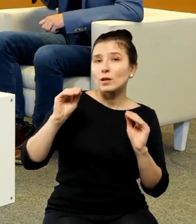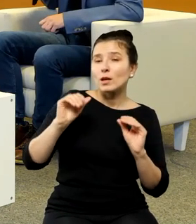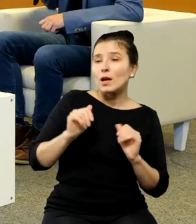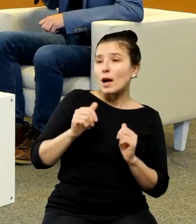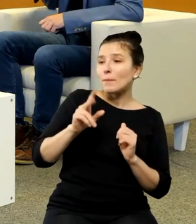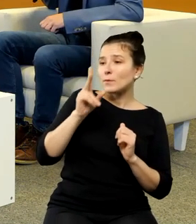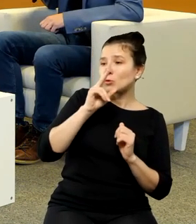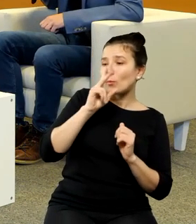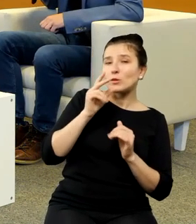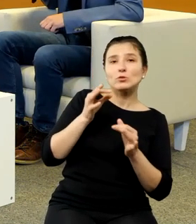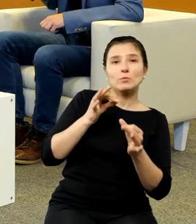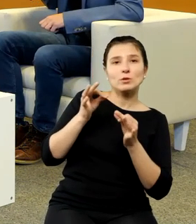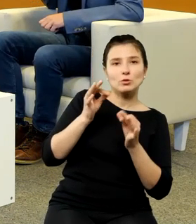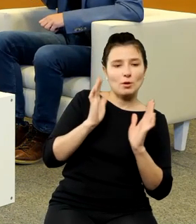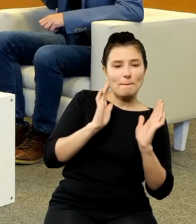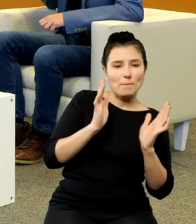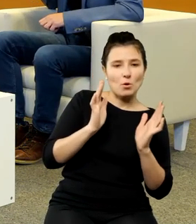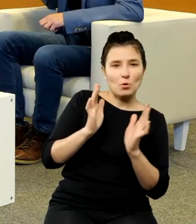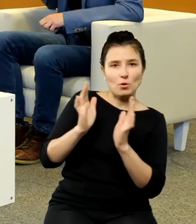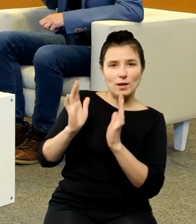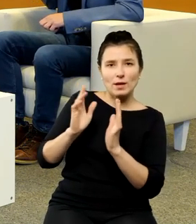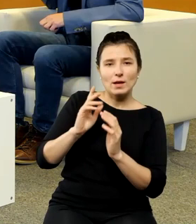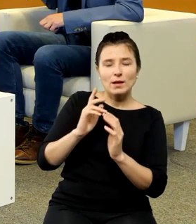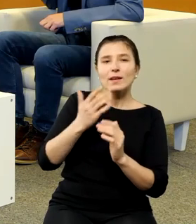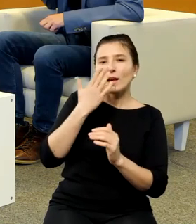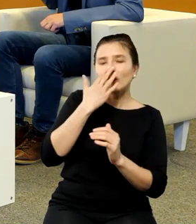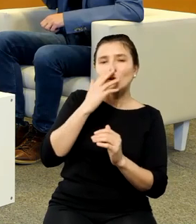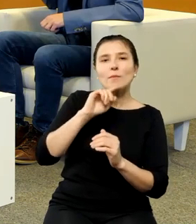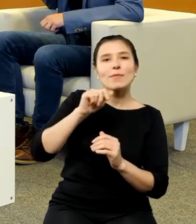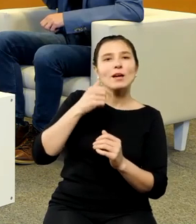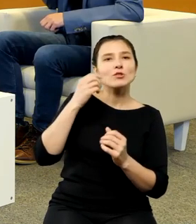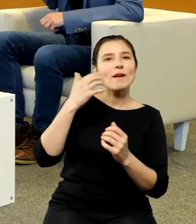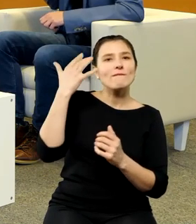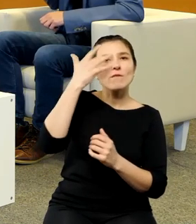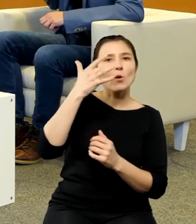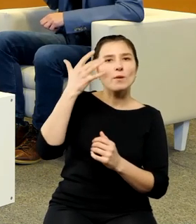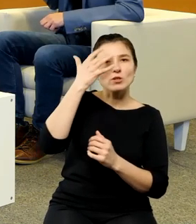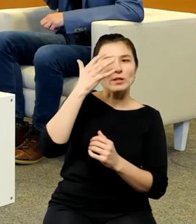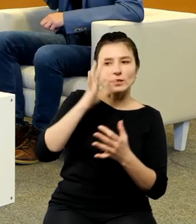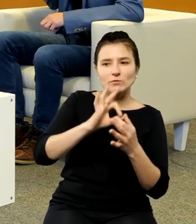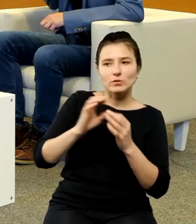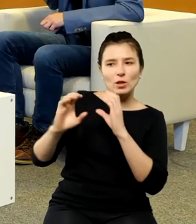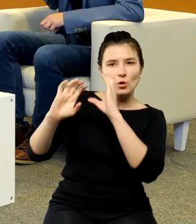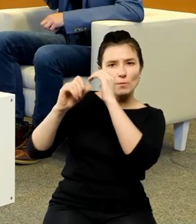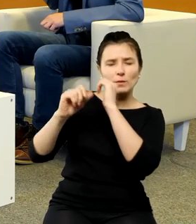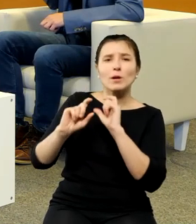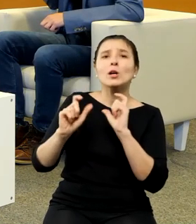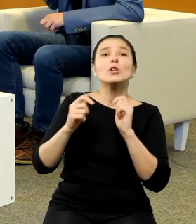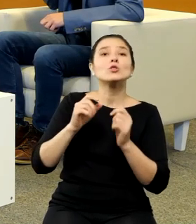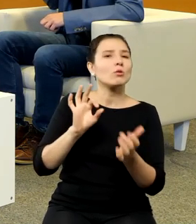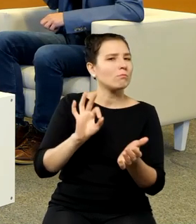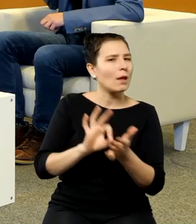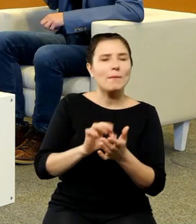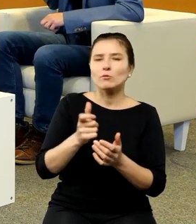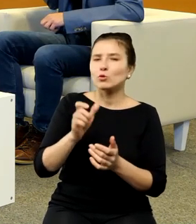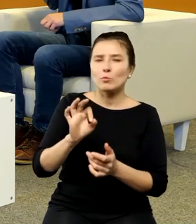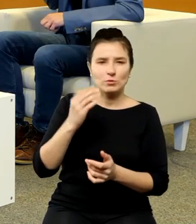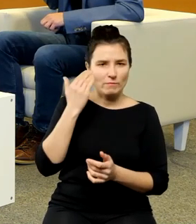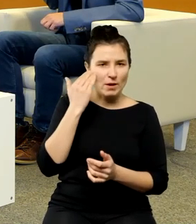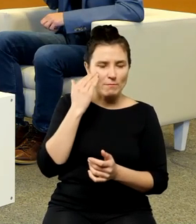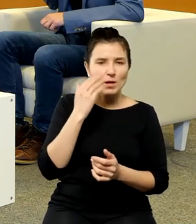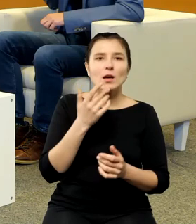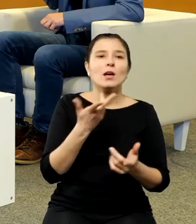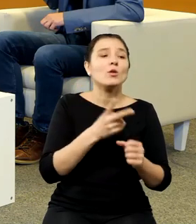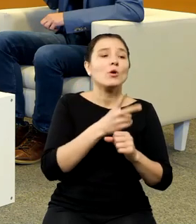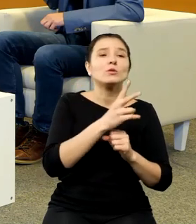historii naszych kulturowych wyobrażeń o Koperniku. Co wiemy na pewno? Jaka jest dostępność źródeł w kwestii tej